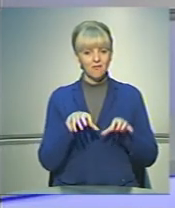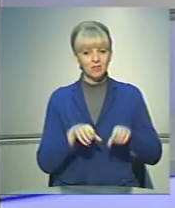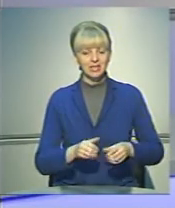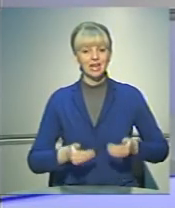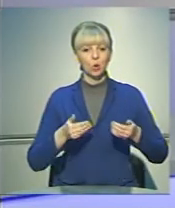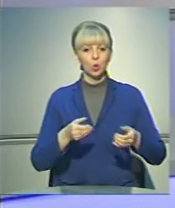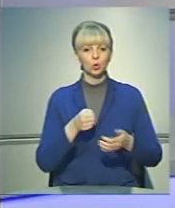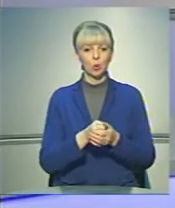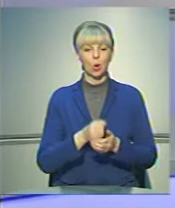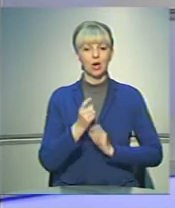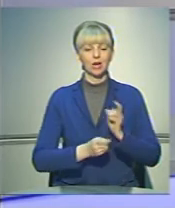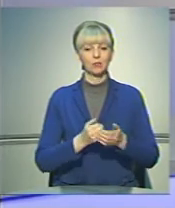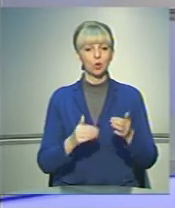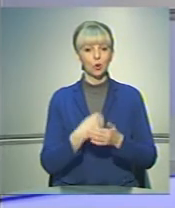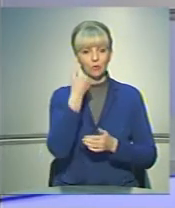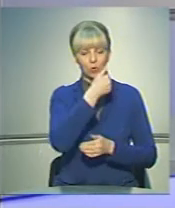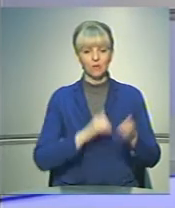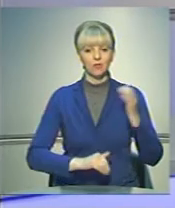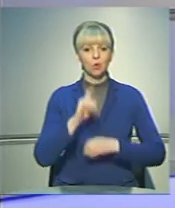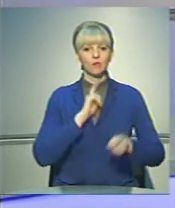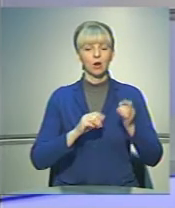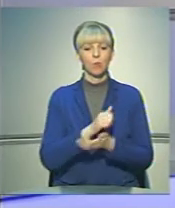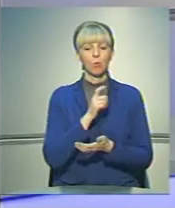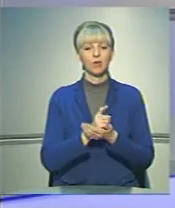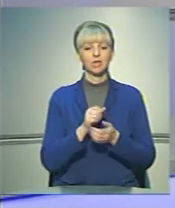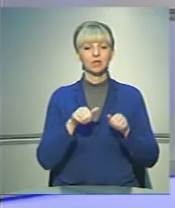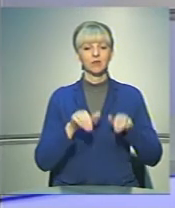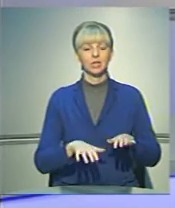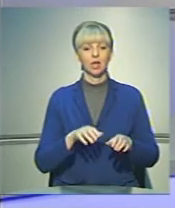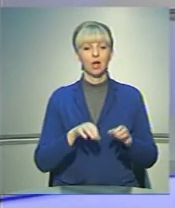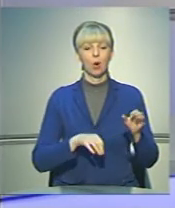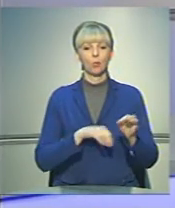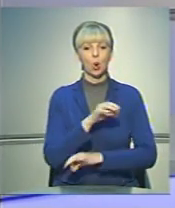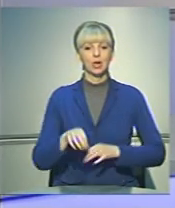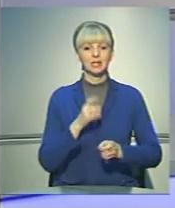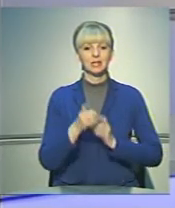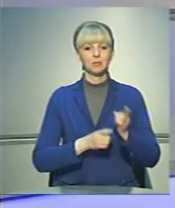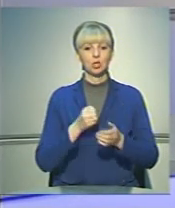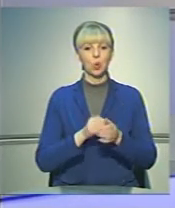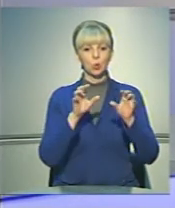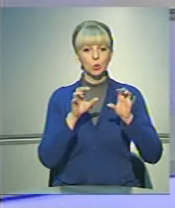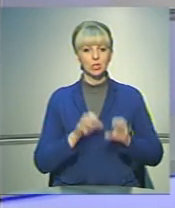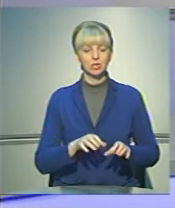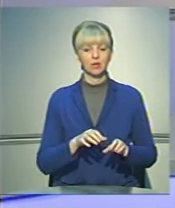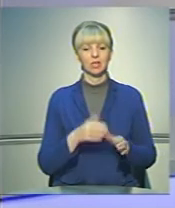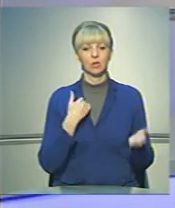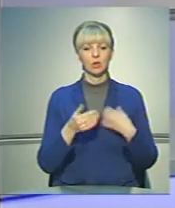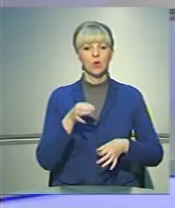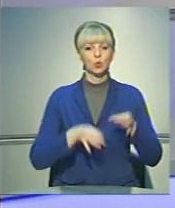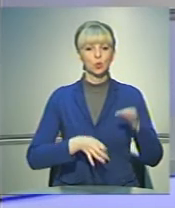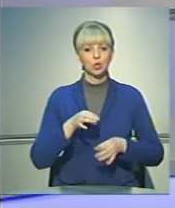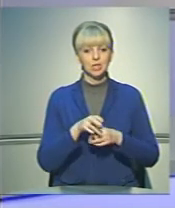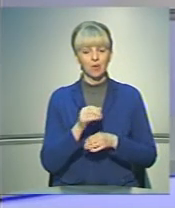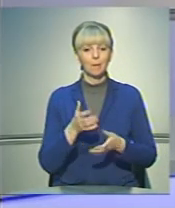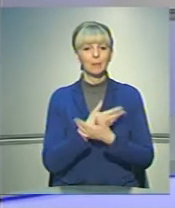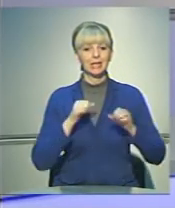крок до реформи. До нового року Верховна Рада має схвалити проєкт змін до Конституції щодо судочинства. Ми